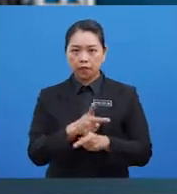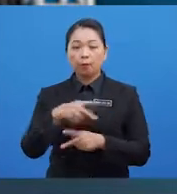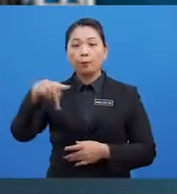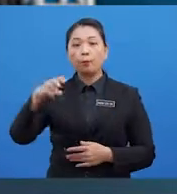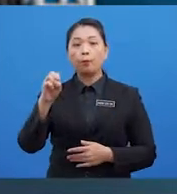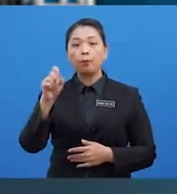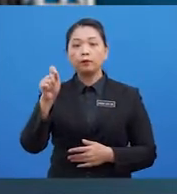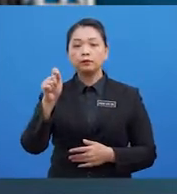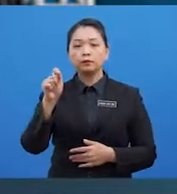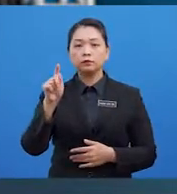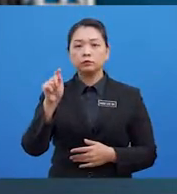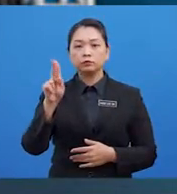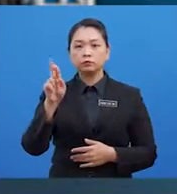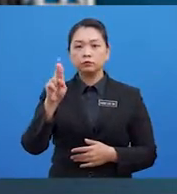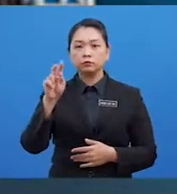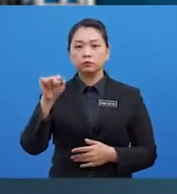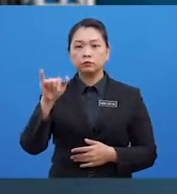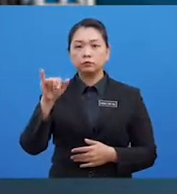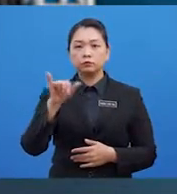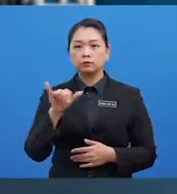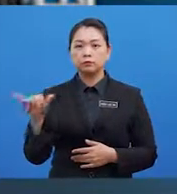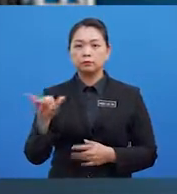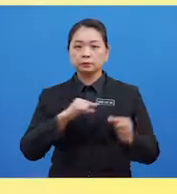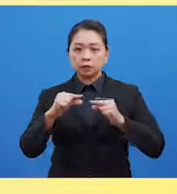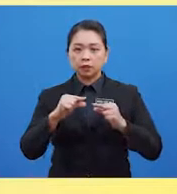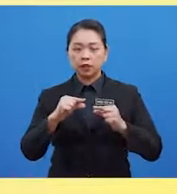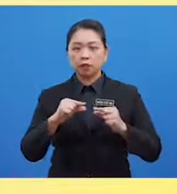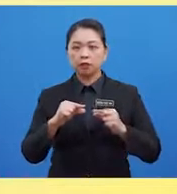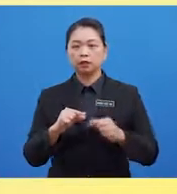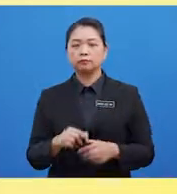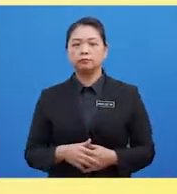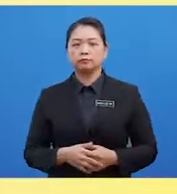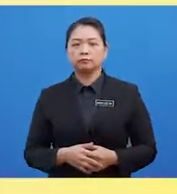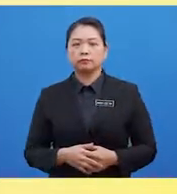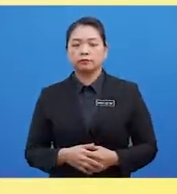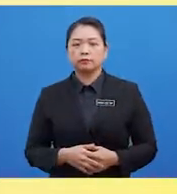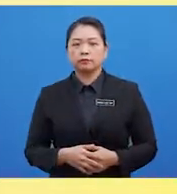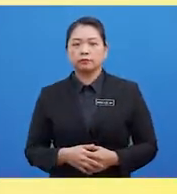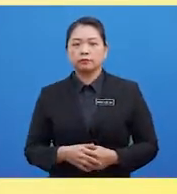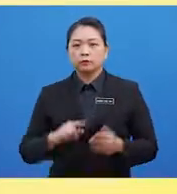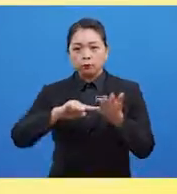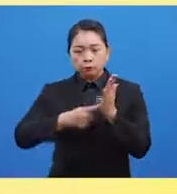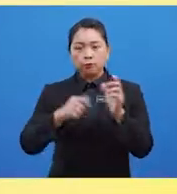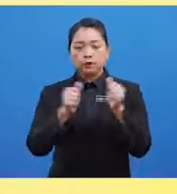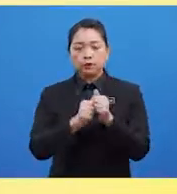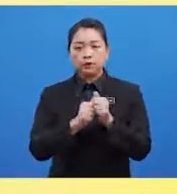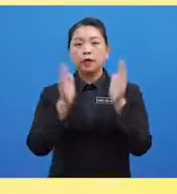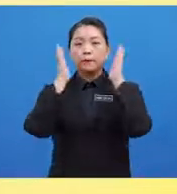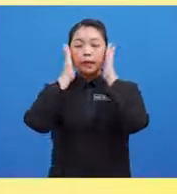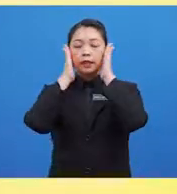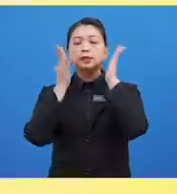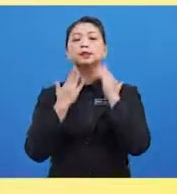Pergerakan Lokomoto Dan Kawalan Manual Pergerakan Bayi Mula Dengan Kepala Dan Leher